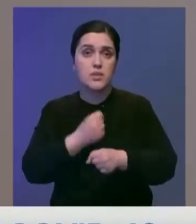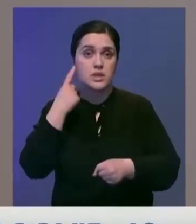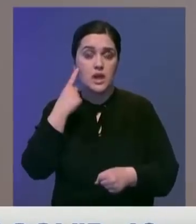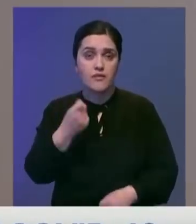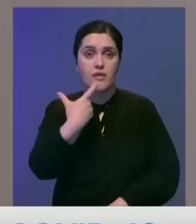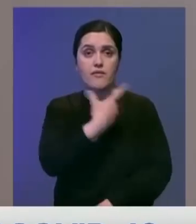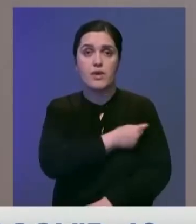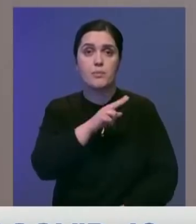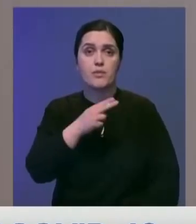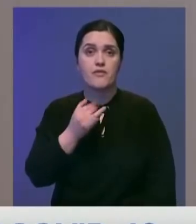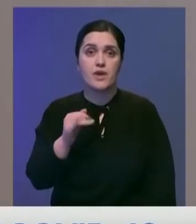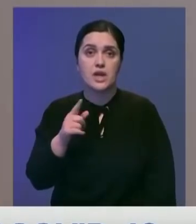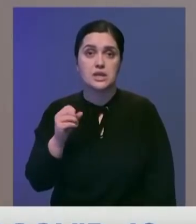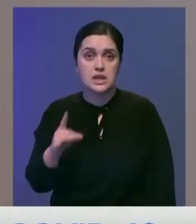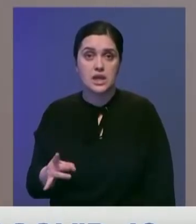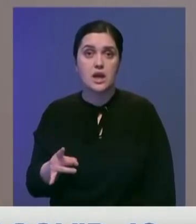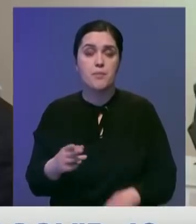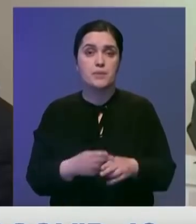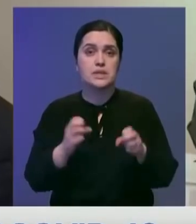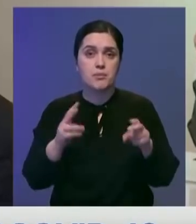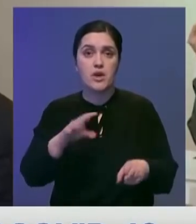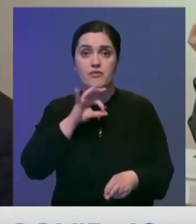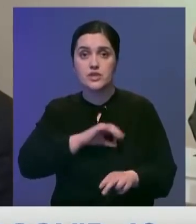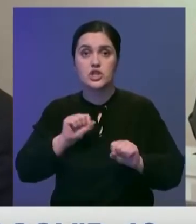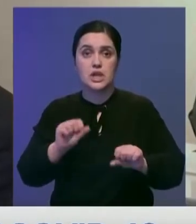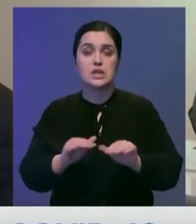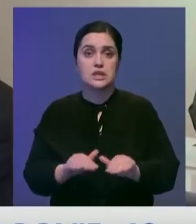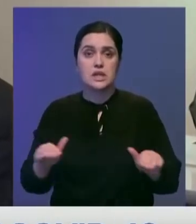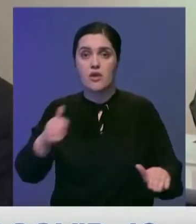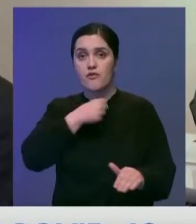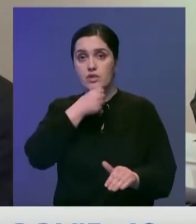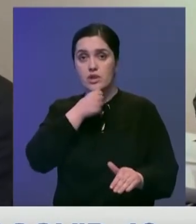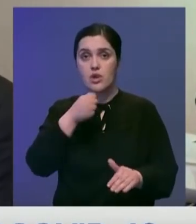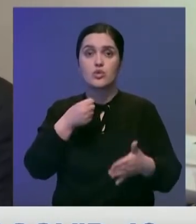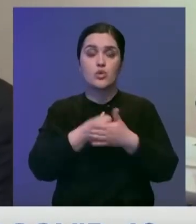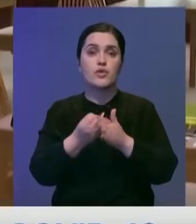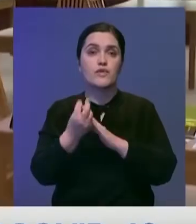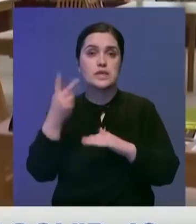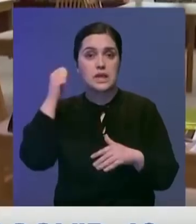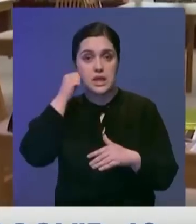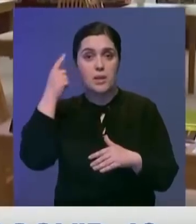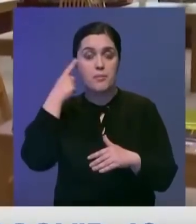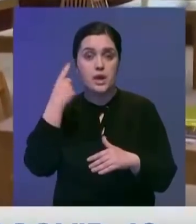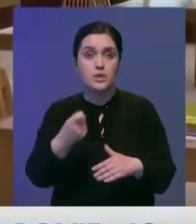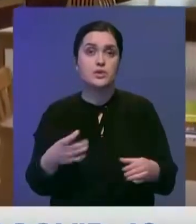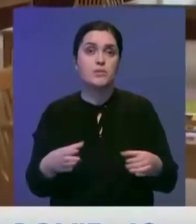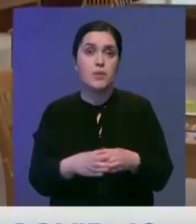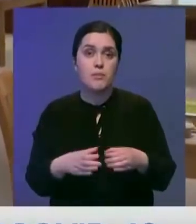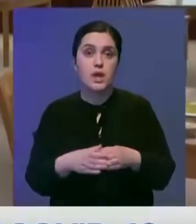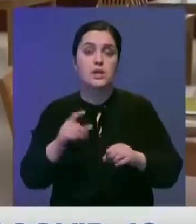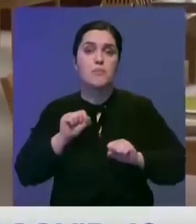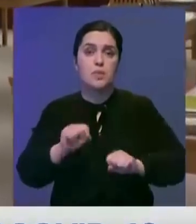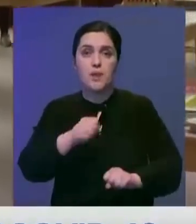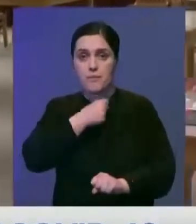заявил, что вакцина Pfizer-BioNTech безопасна и эффективна защищает детей в возрасте до 12 лет. По прогнозам